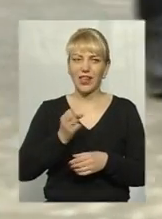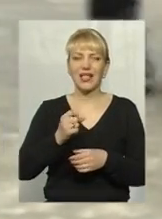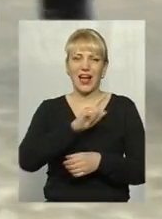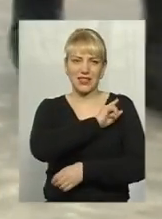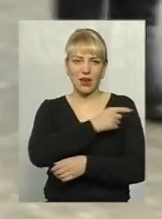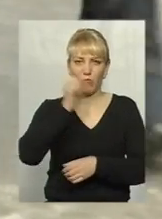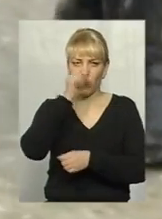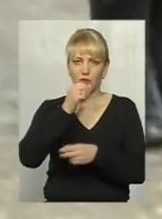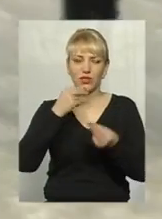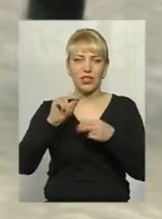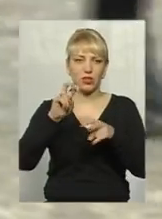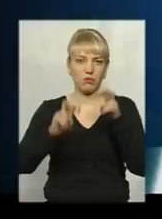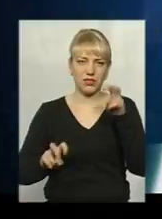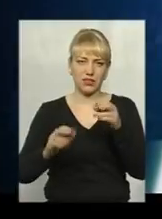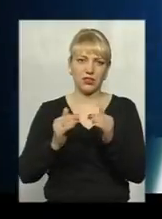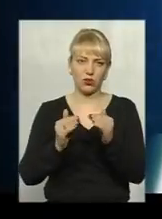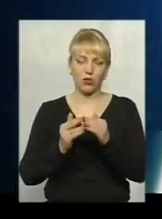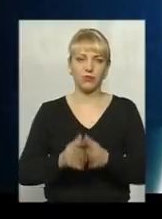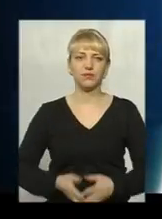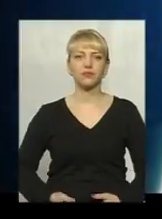морози взагалі краще пересидіти вдома.